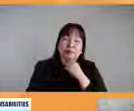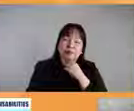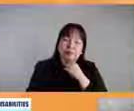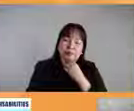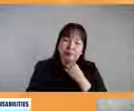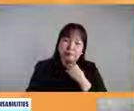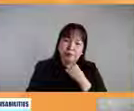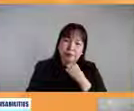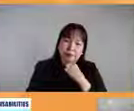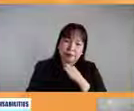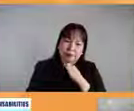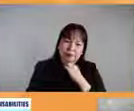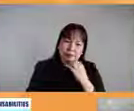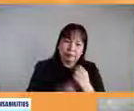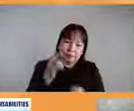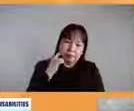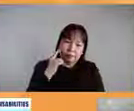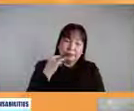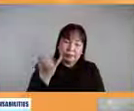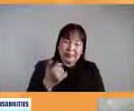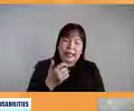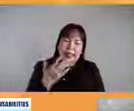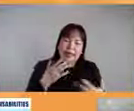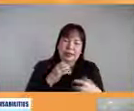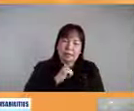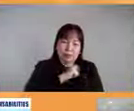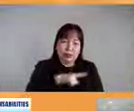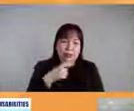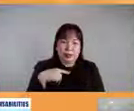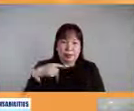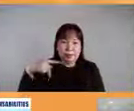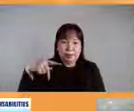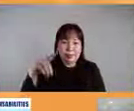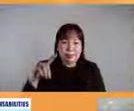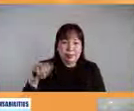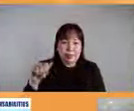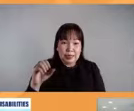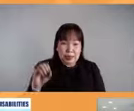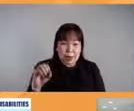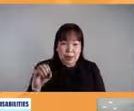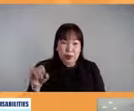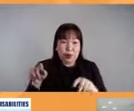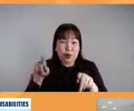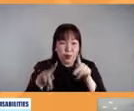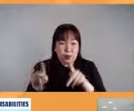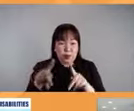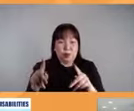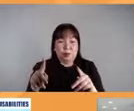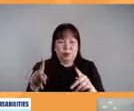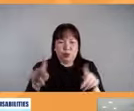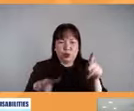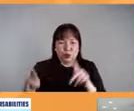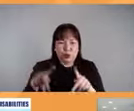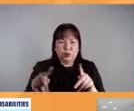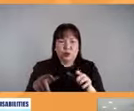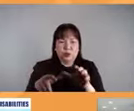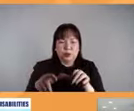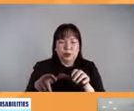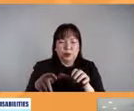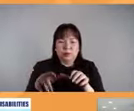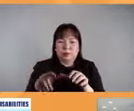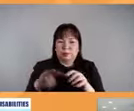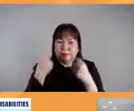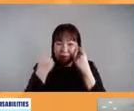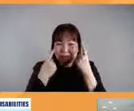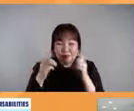meron na tayo yung igaw no persons with disabilities affairs office at